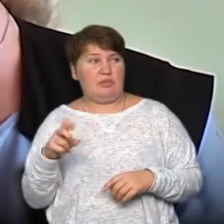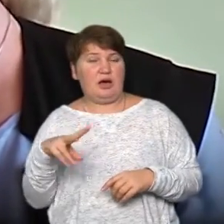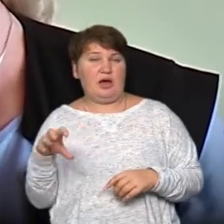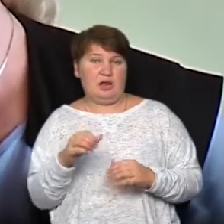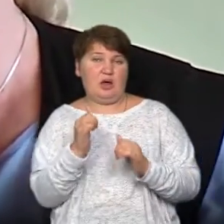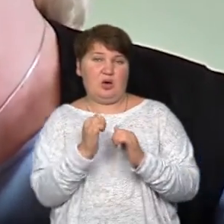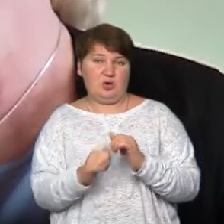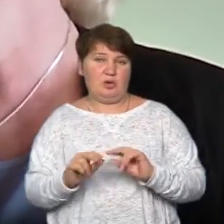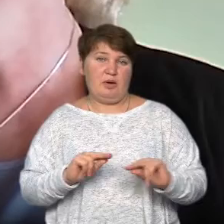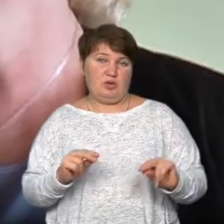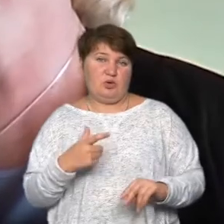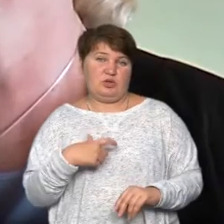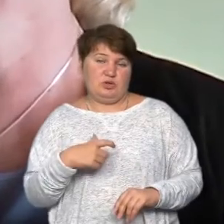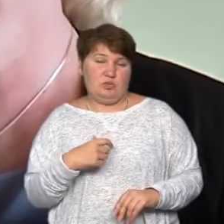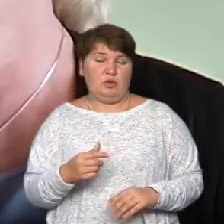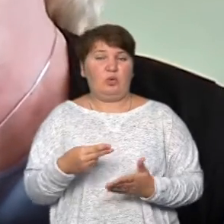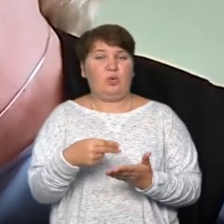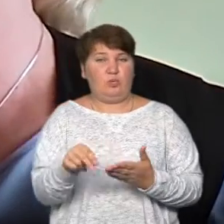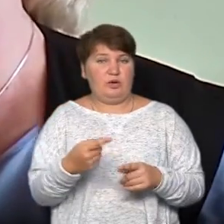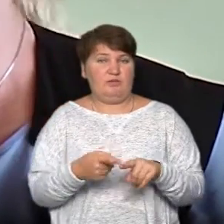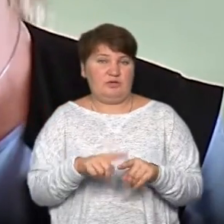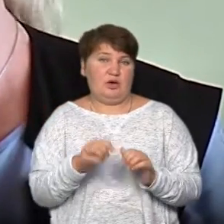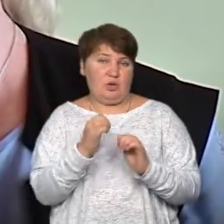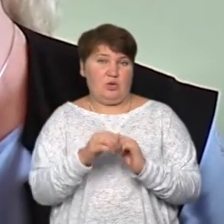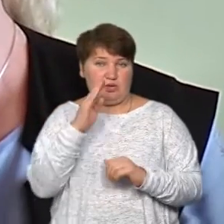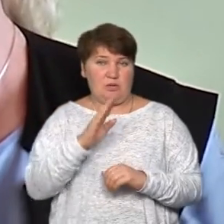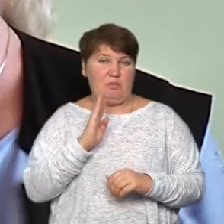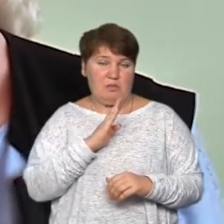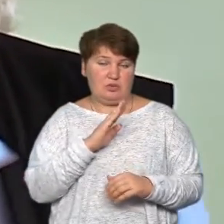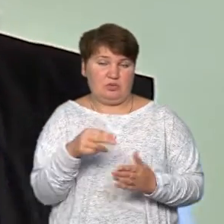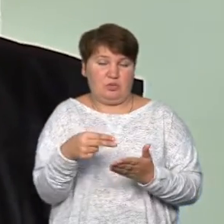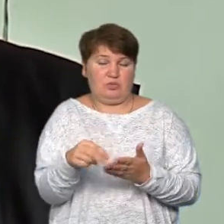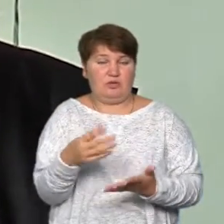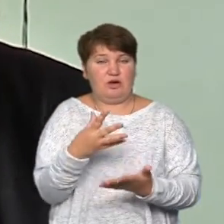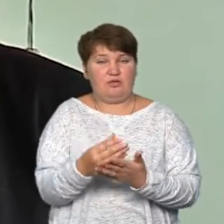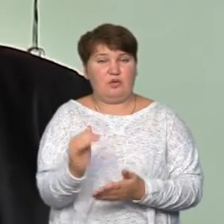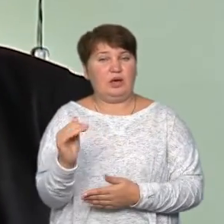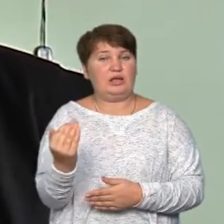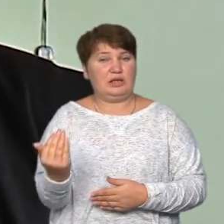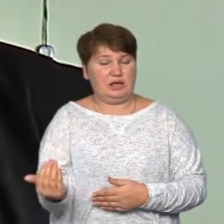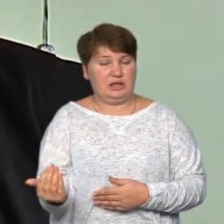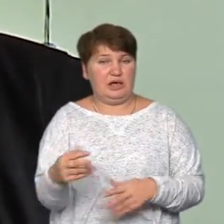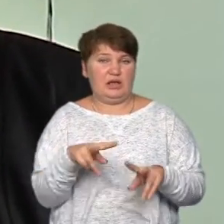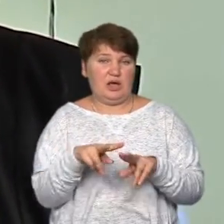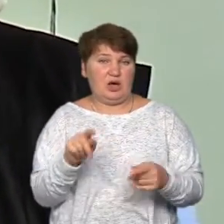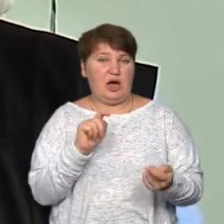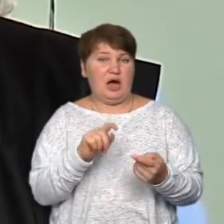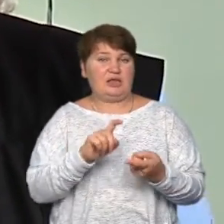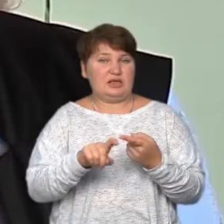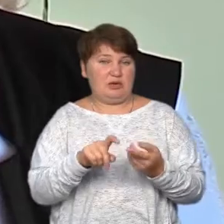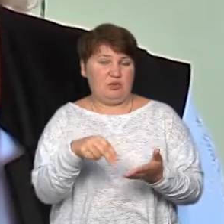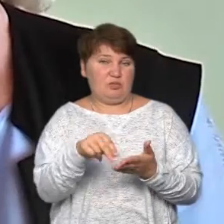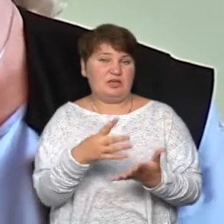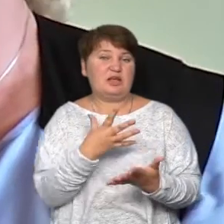педагог собі купив це, і кожен батько придбав для своєї дитини. Антисептики також ми купляли за свій